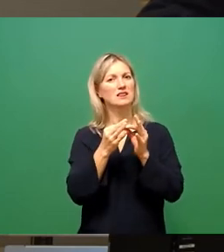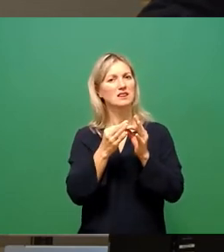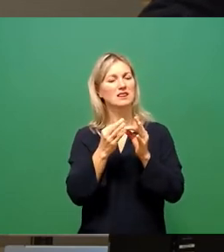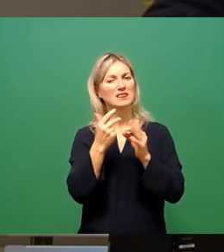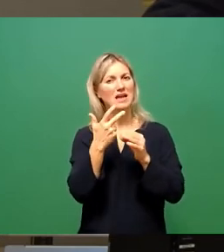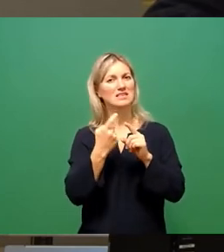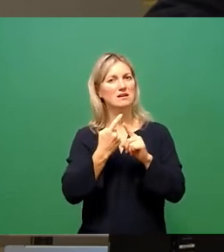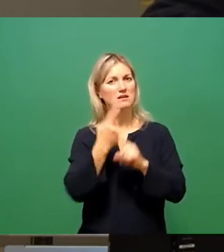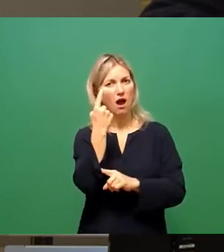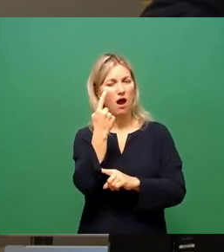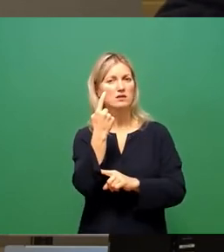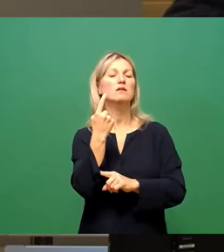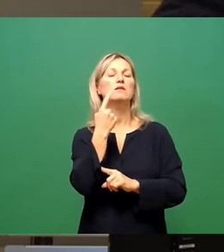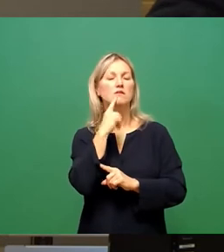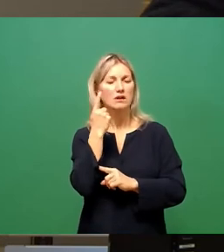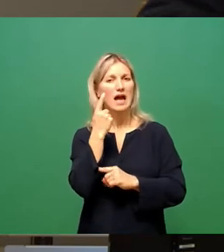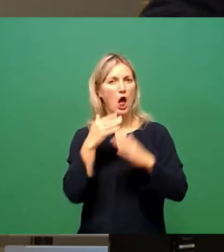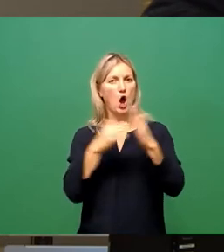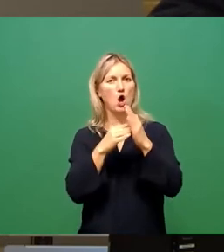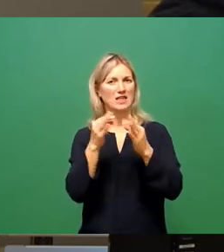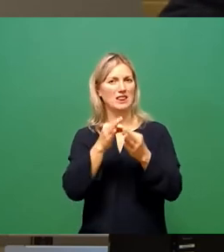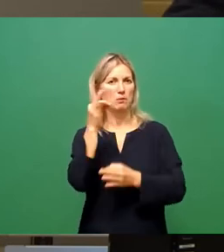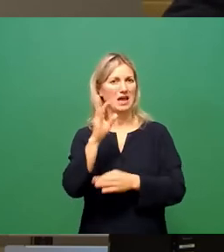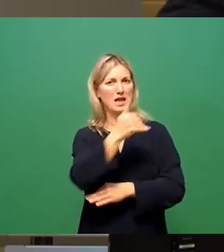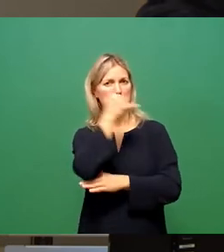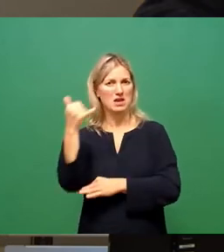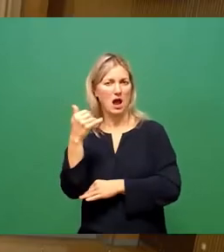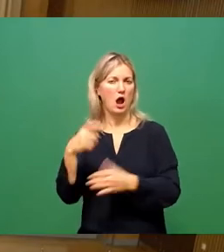Jahr. Das waren die Fragen vom Herrn Dietrich.